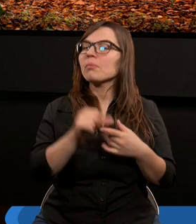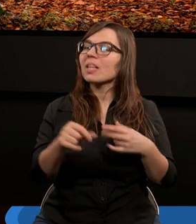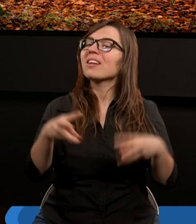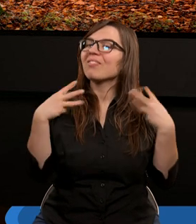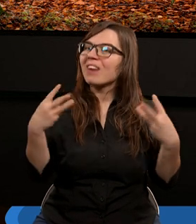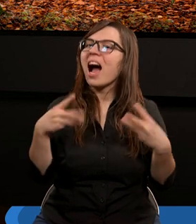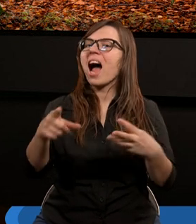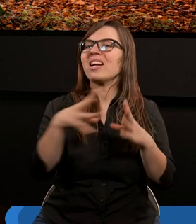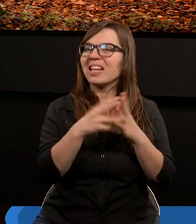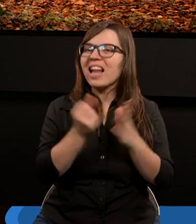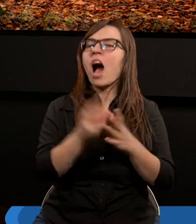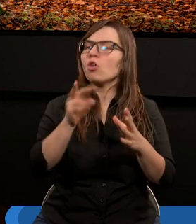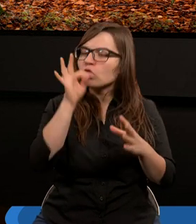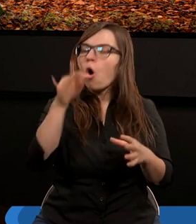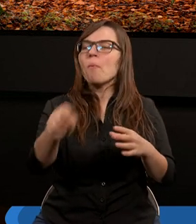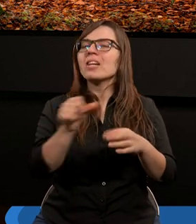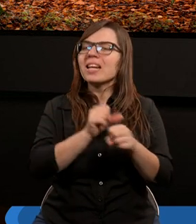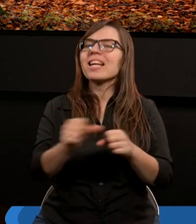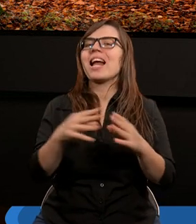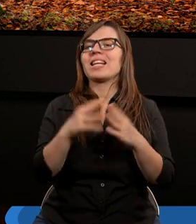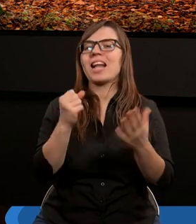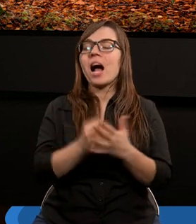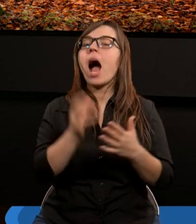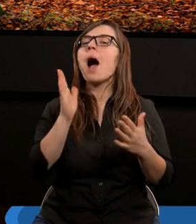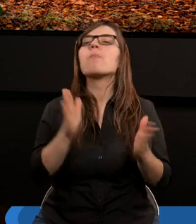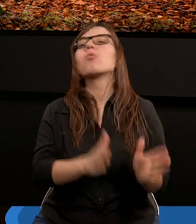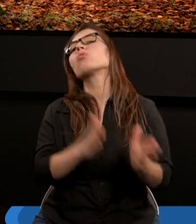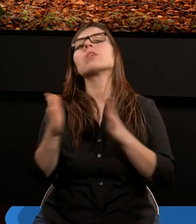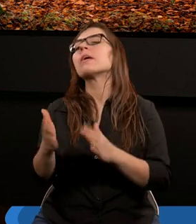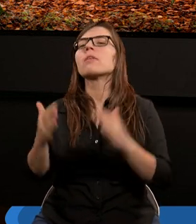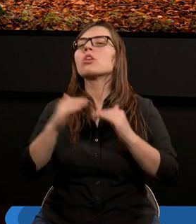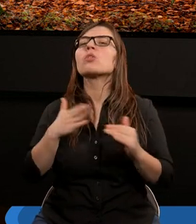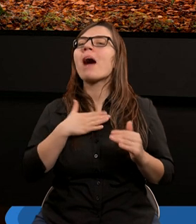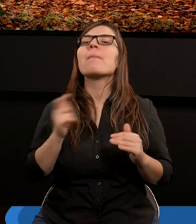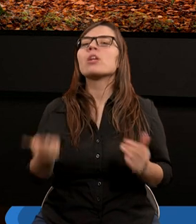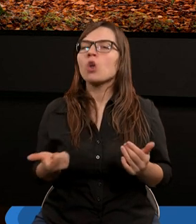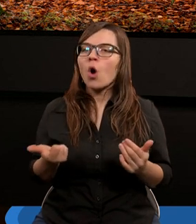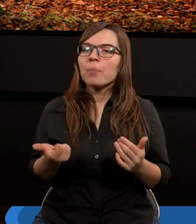ważny, dobrze, że on jest. A później mamy coś takiego